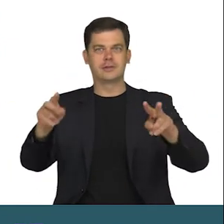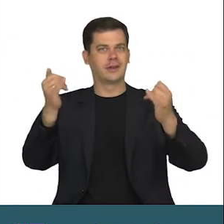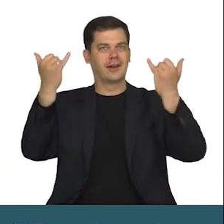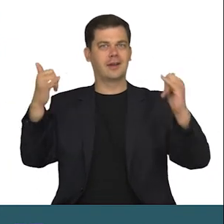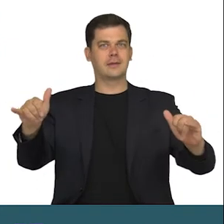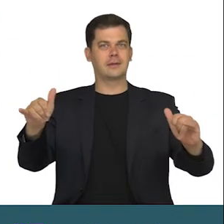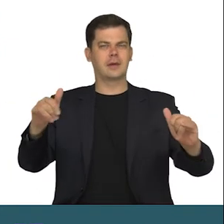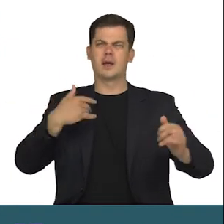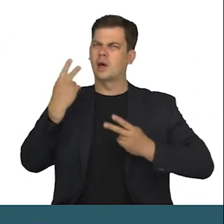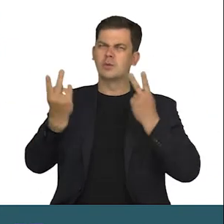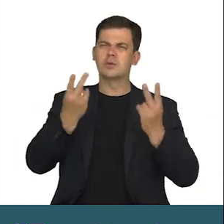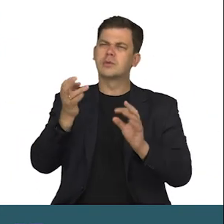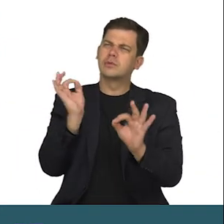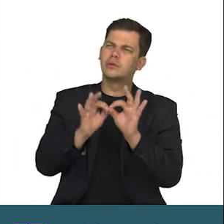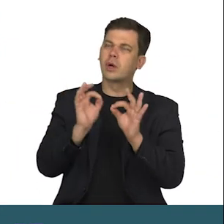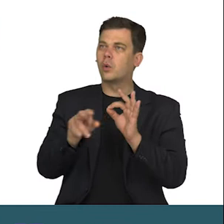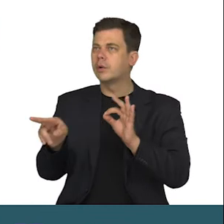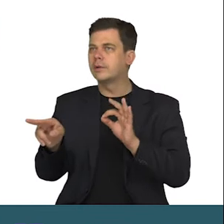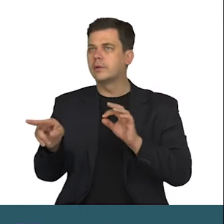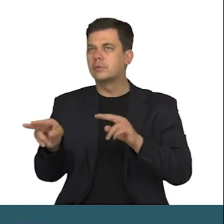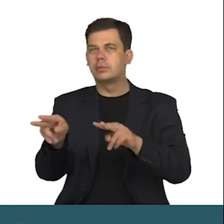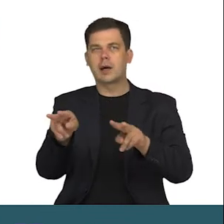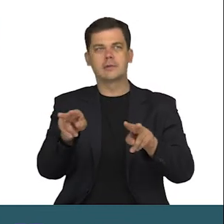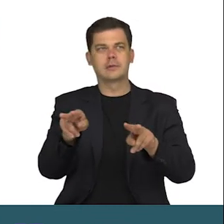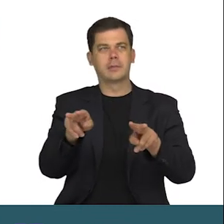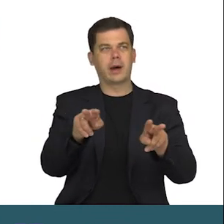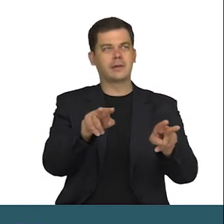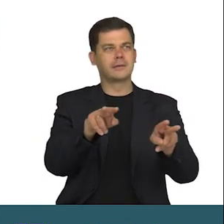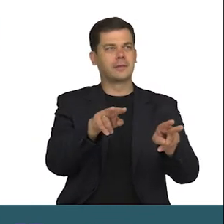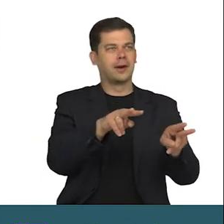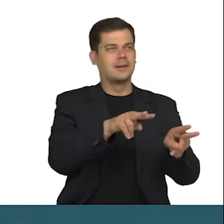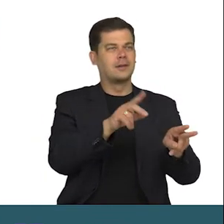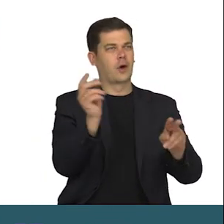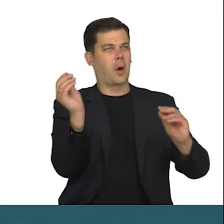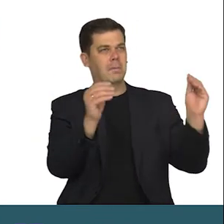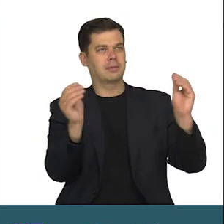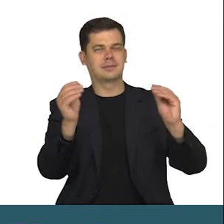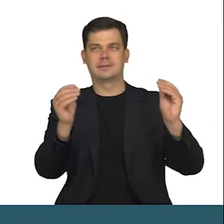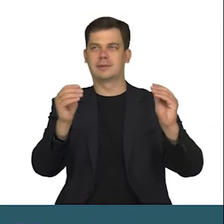Szukam szczegółu. Płynne przejścia. Kompozycje.